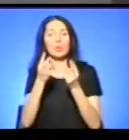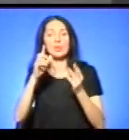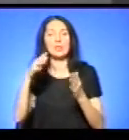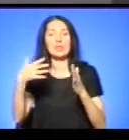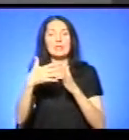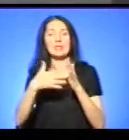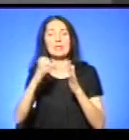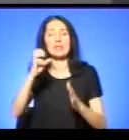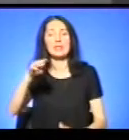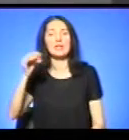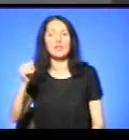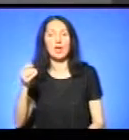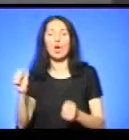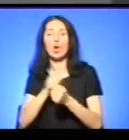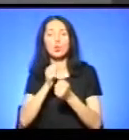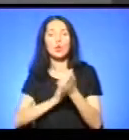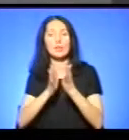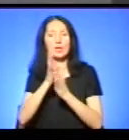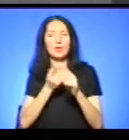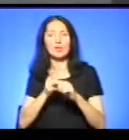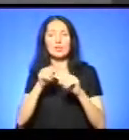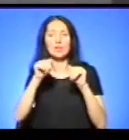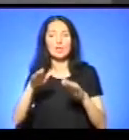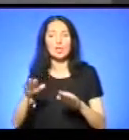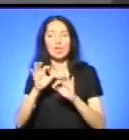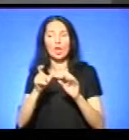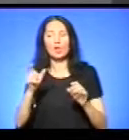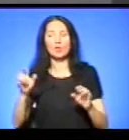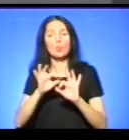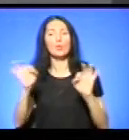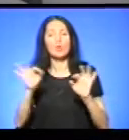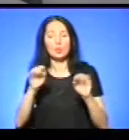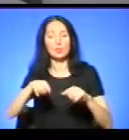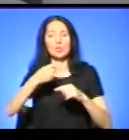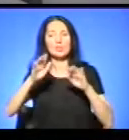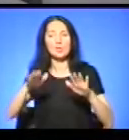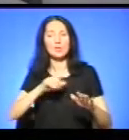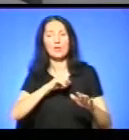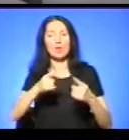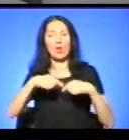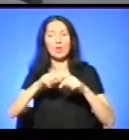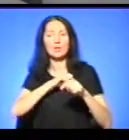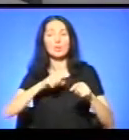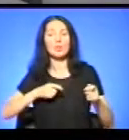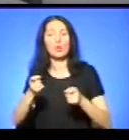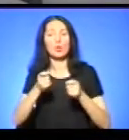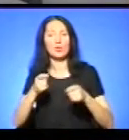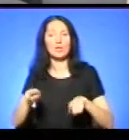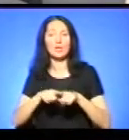про заборону випалювання сухої трави. Ці рішення доводяться до громадян через місцеві органи самоврядування. Також нашою службою